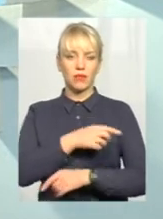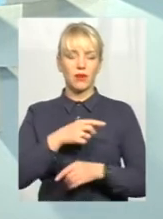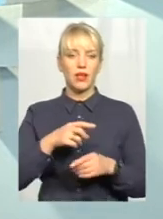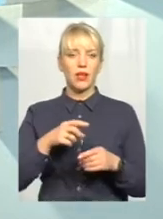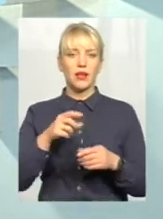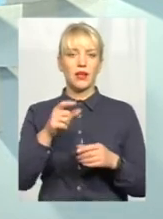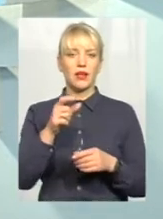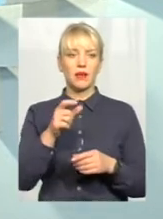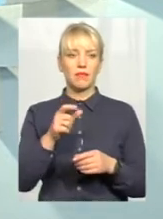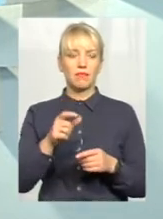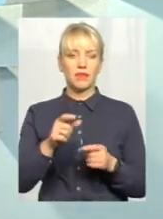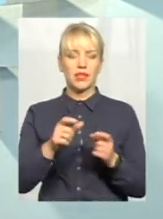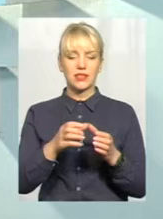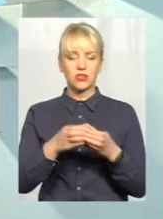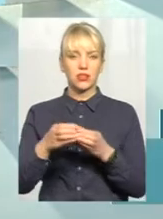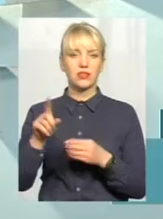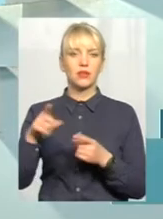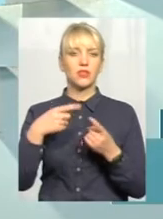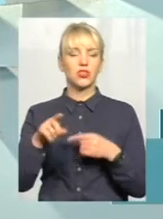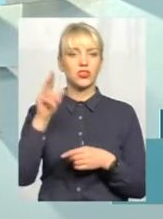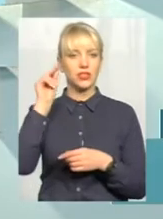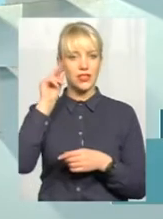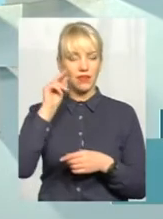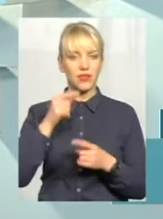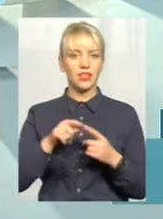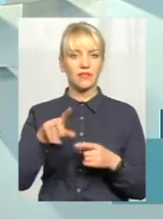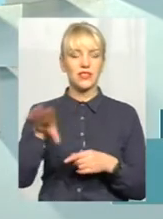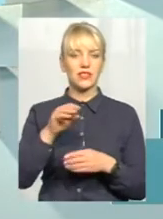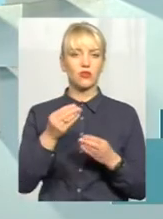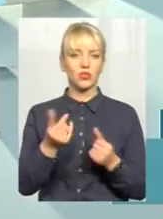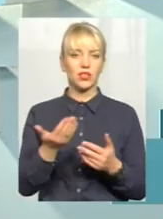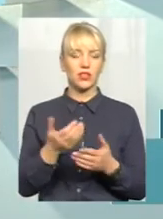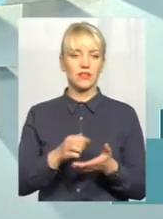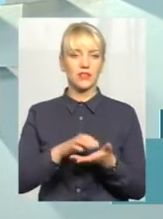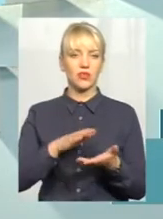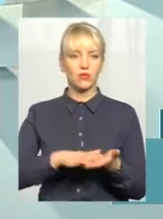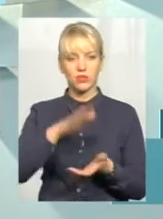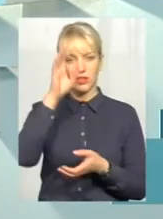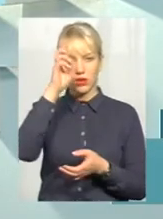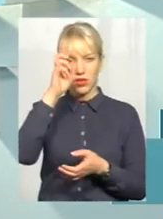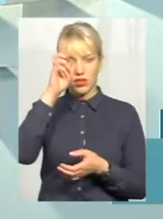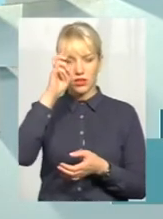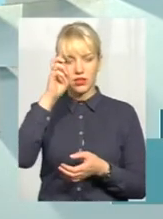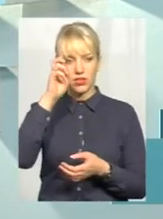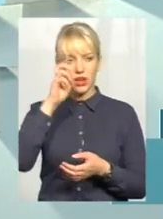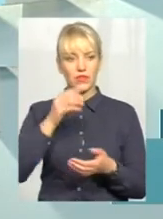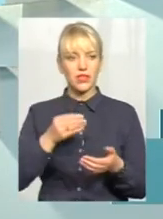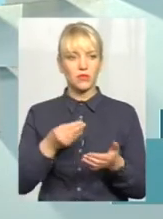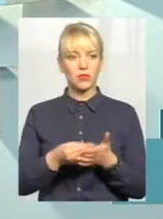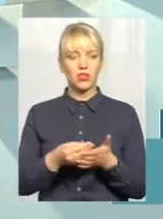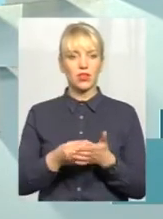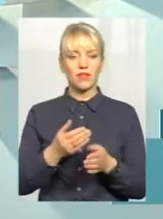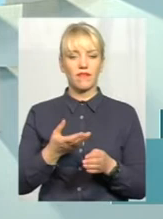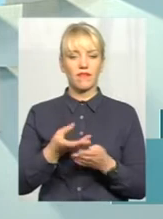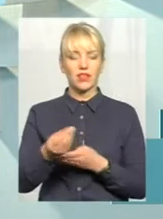початкової ланки, тому там інші трошки цифри, але це ці кошти, які встановлюються з законом про державний бюджет, додатком номер 6, який